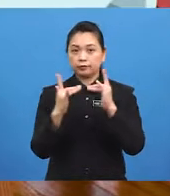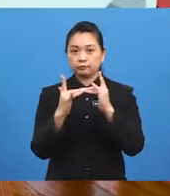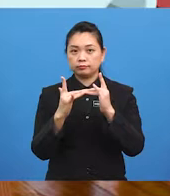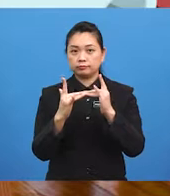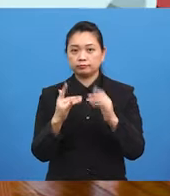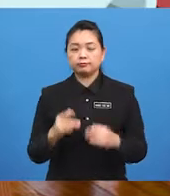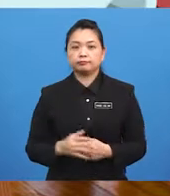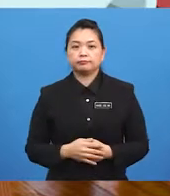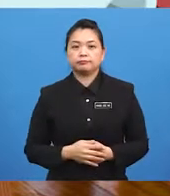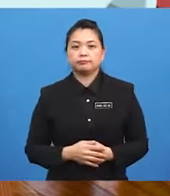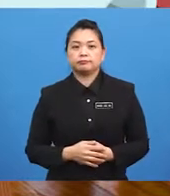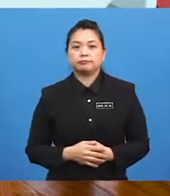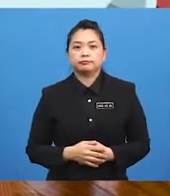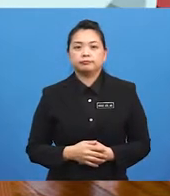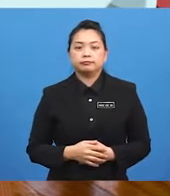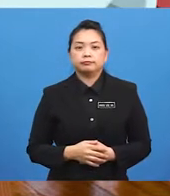are behind the bed